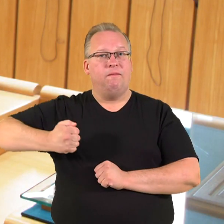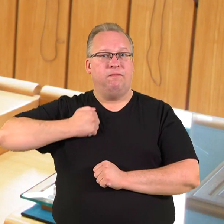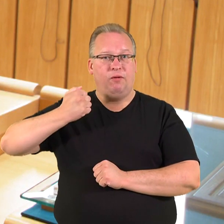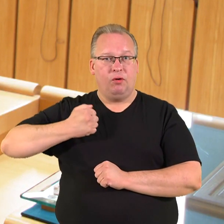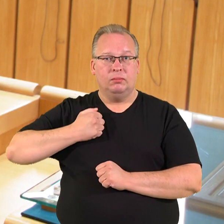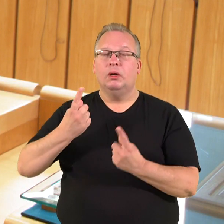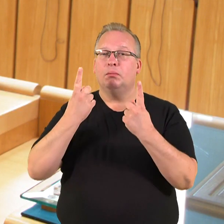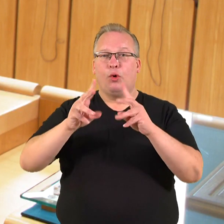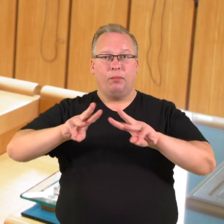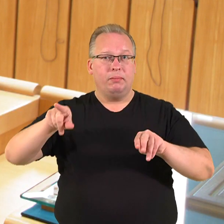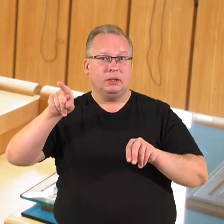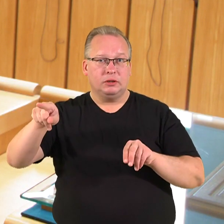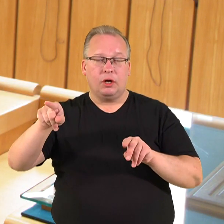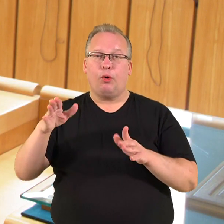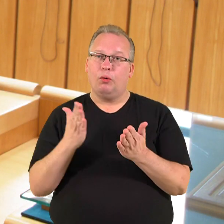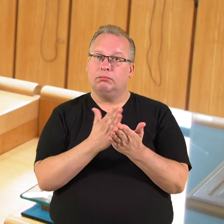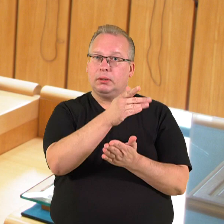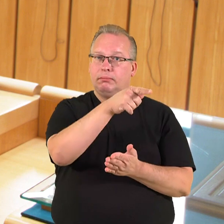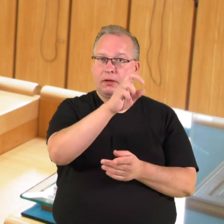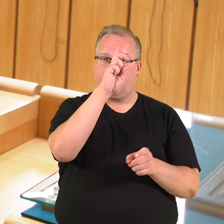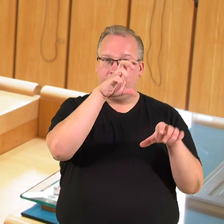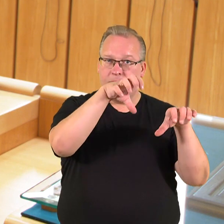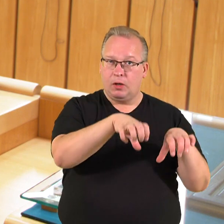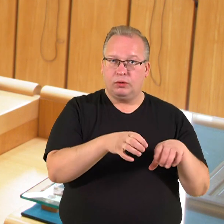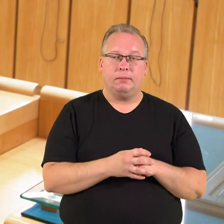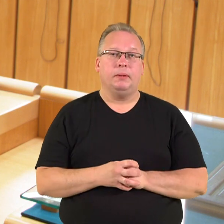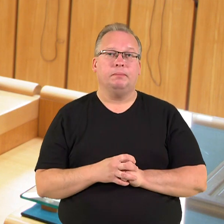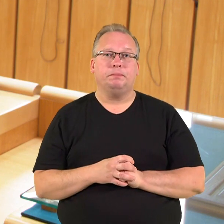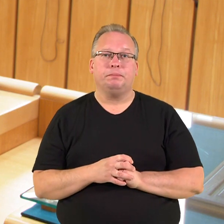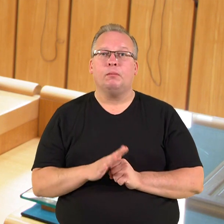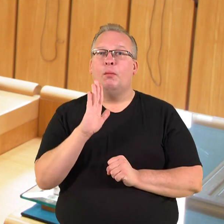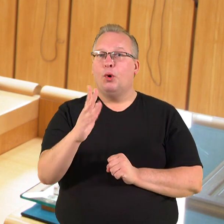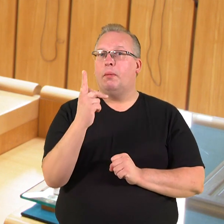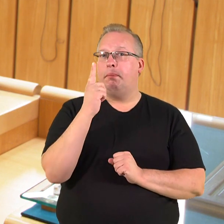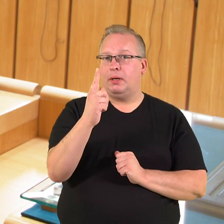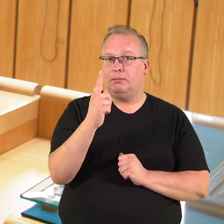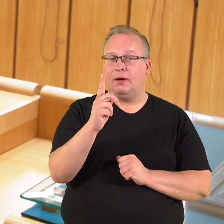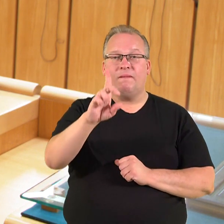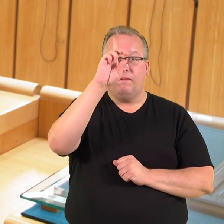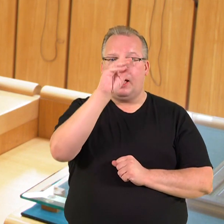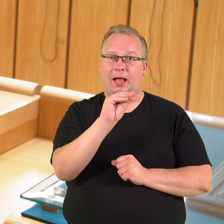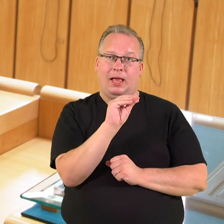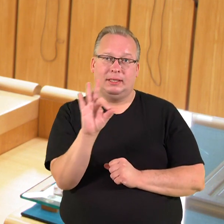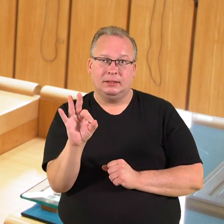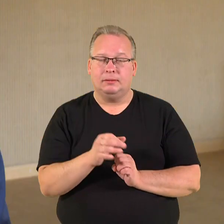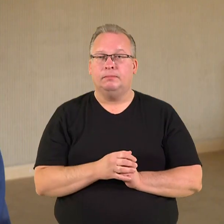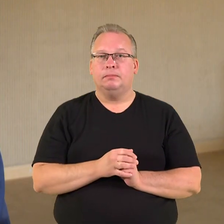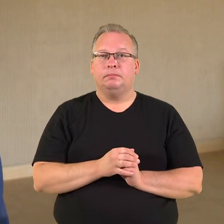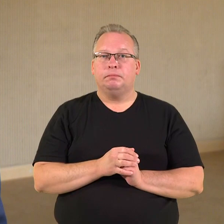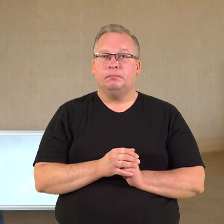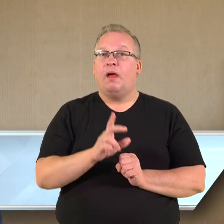apsaugos ministerijai, bet vyriausybei. Būtume tokiu atveju pirmą valstybę Europos Sąjungoje, kur